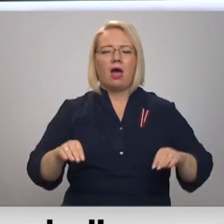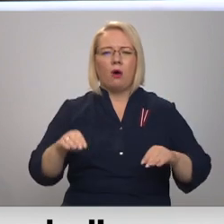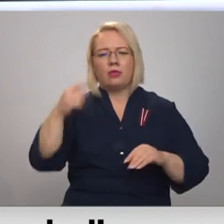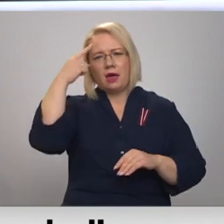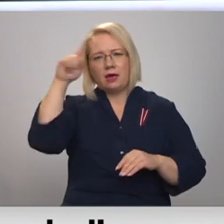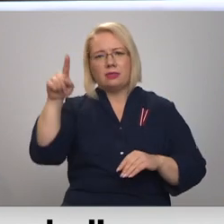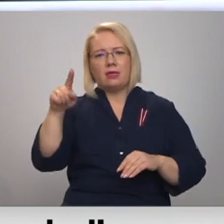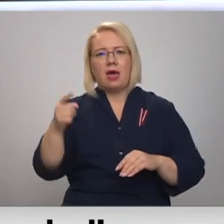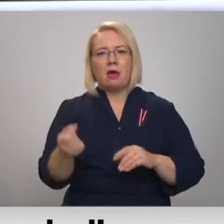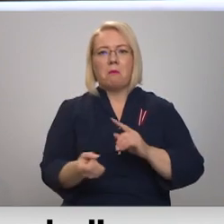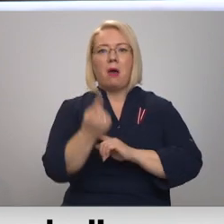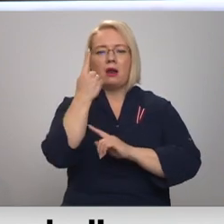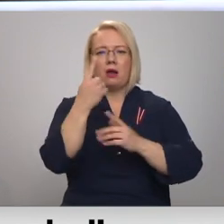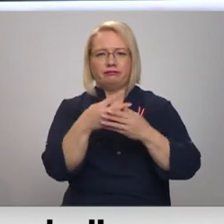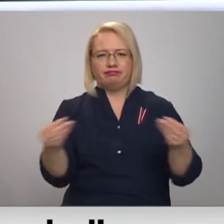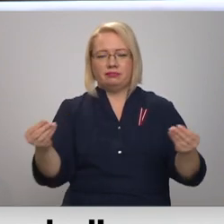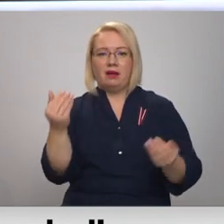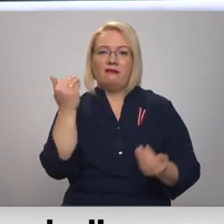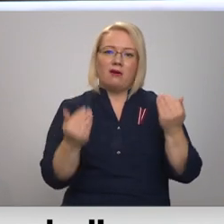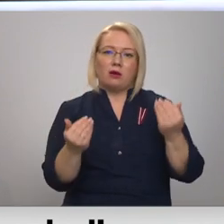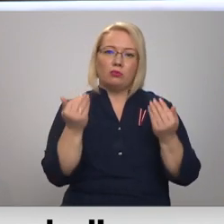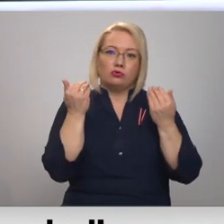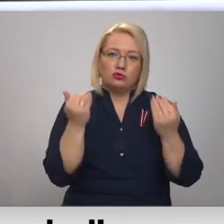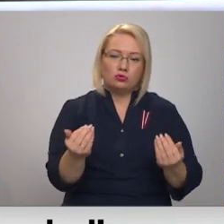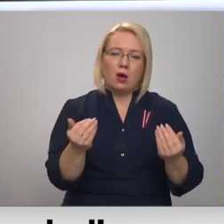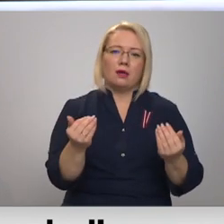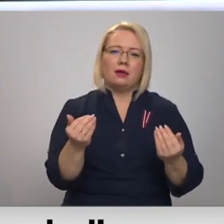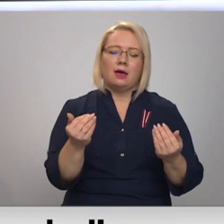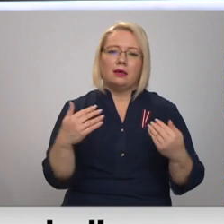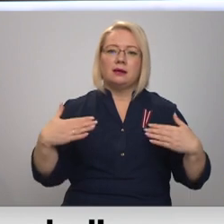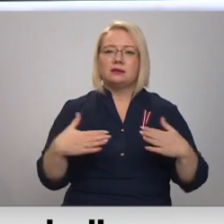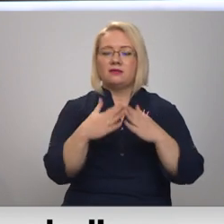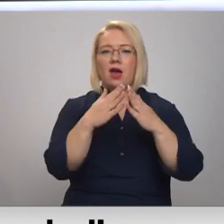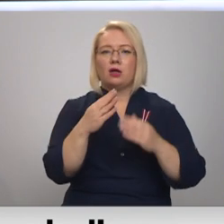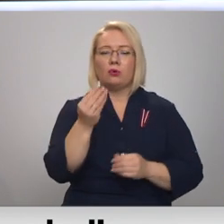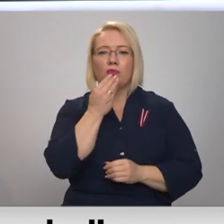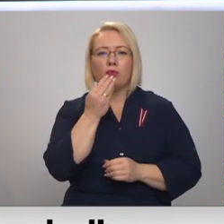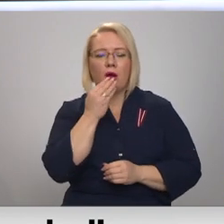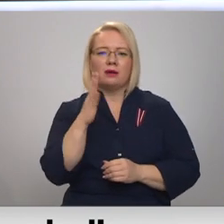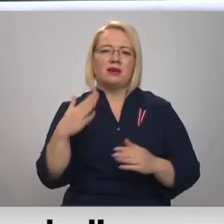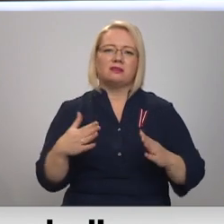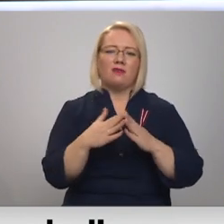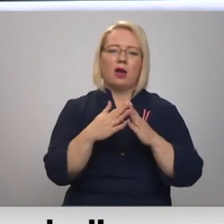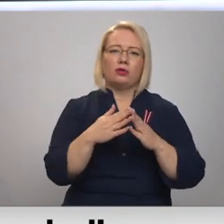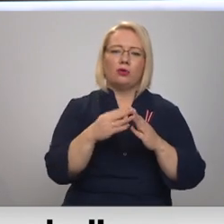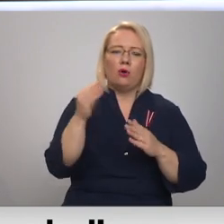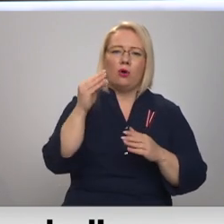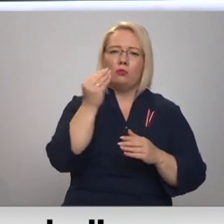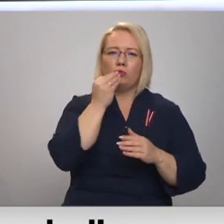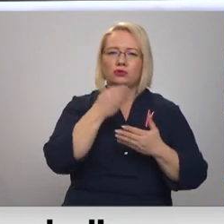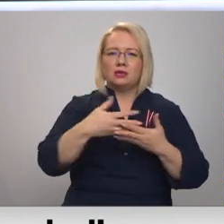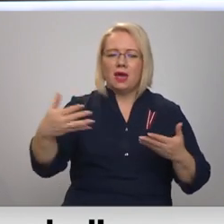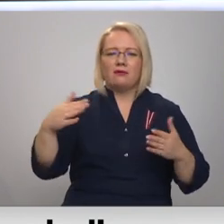Uznāca un izplēnēja. Tomēr varbūt šodien, vai tas ir svētka brokas, vai tas ir svētka pusdienas, vai tas ir svētka vakariņas,